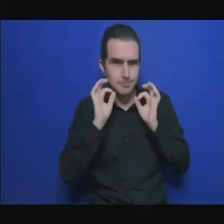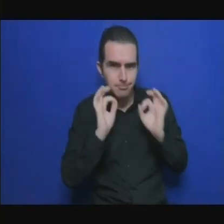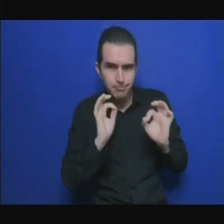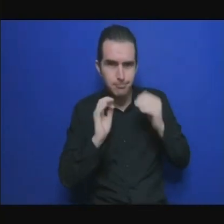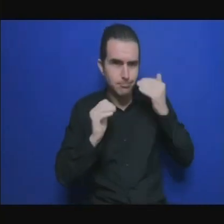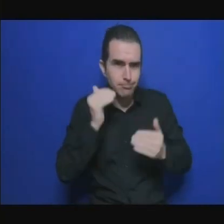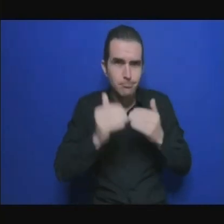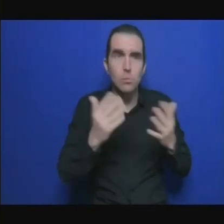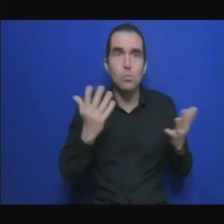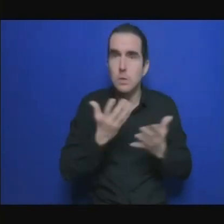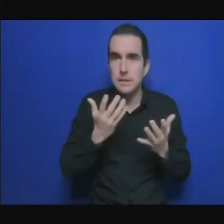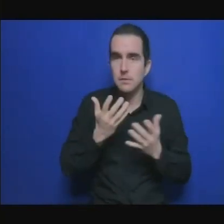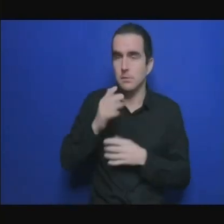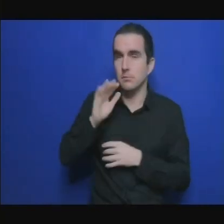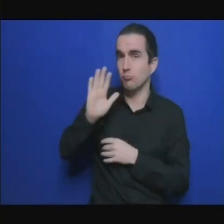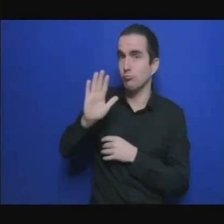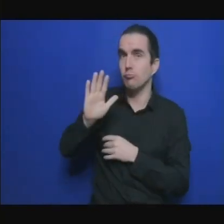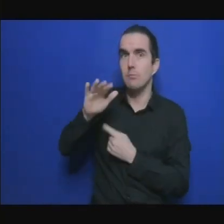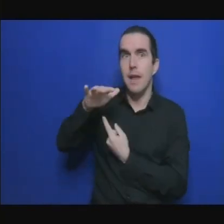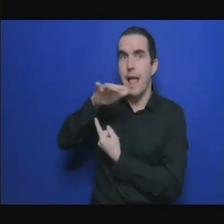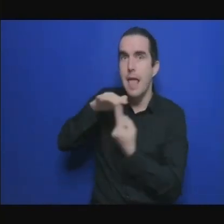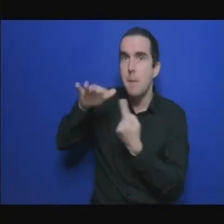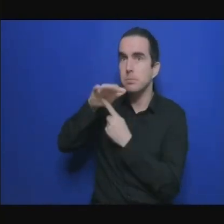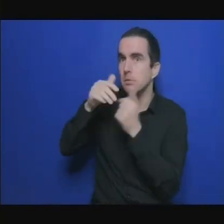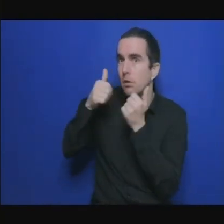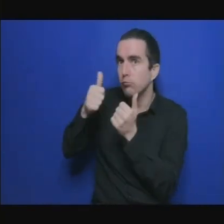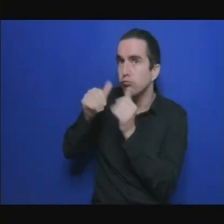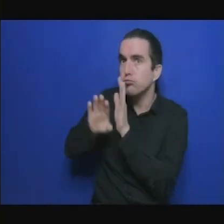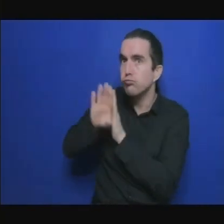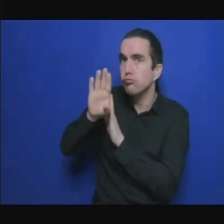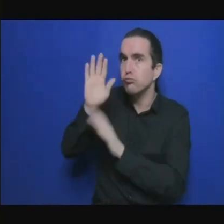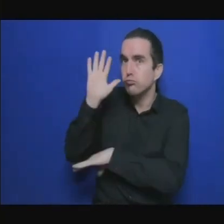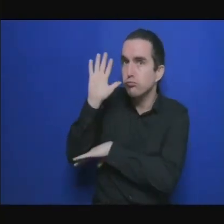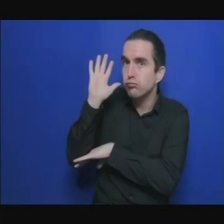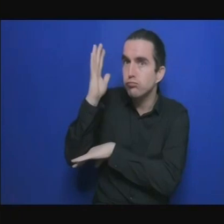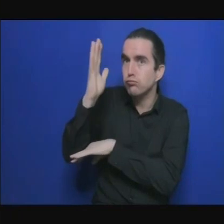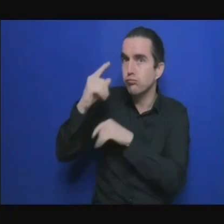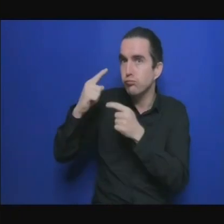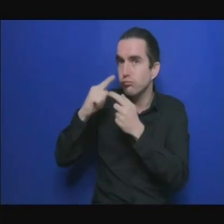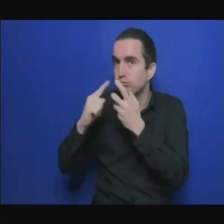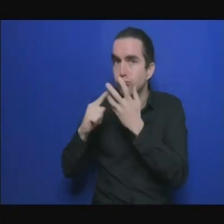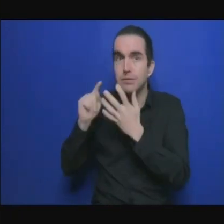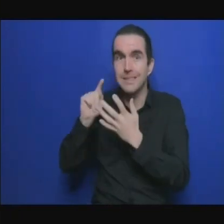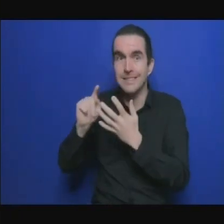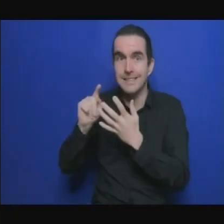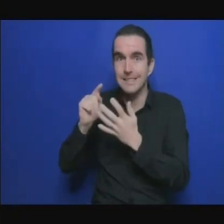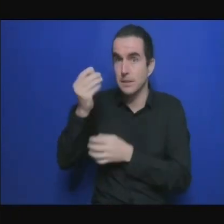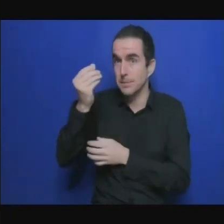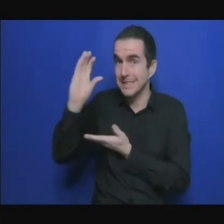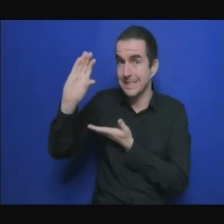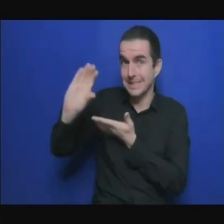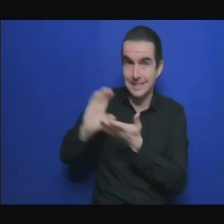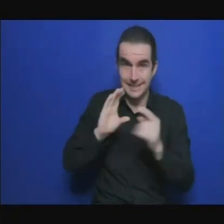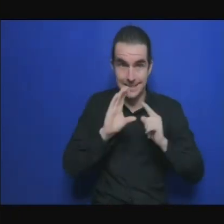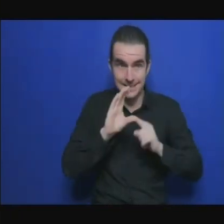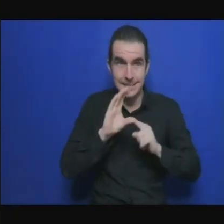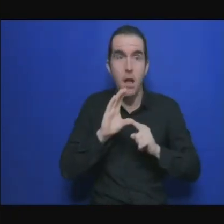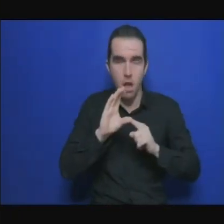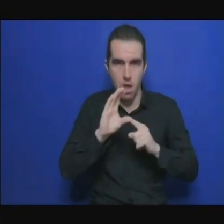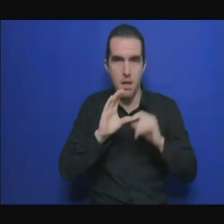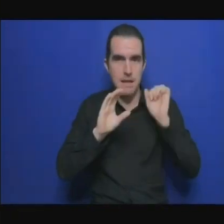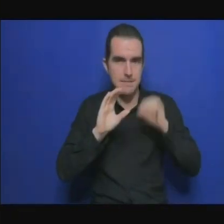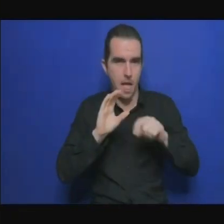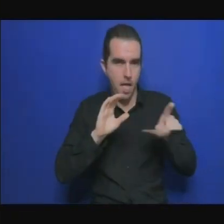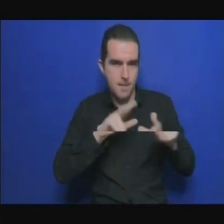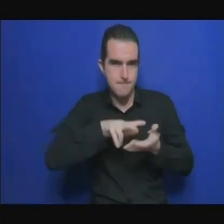et ensuite après la mise en place des entités accréditées elles doivent élaborer des